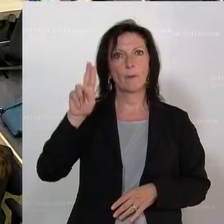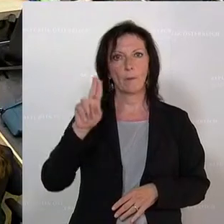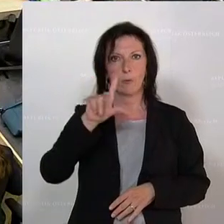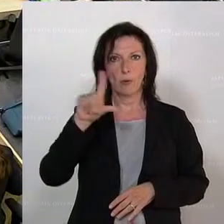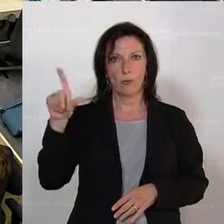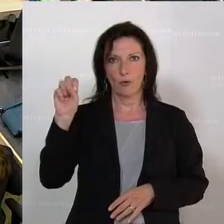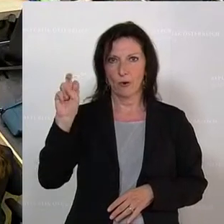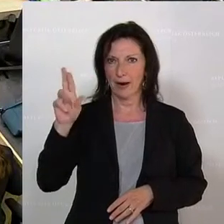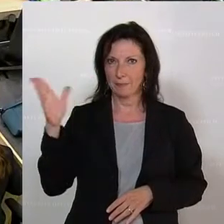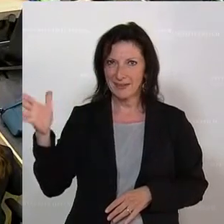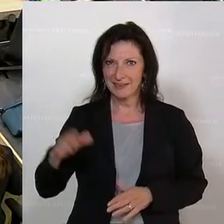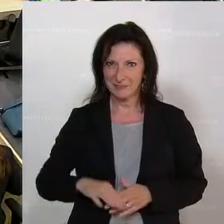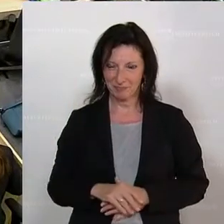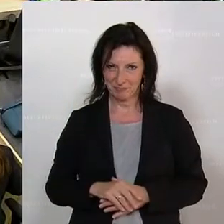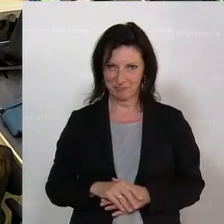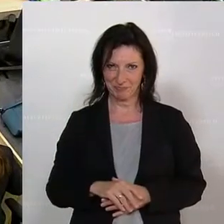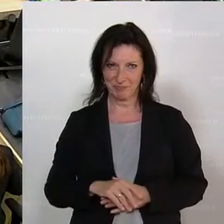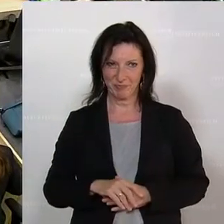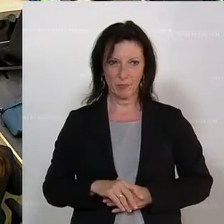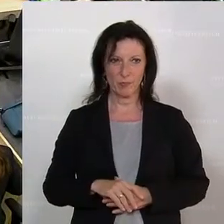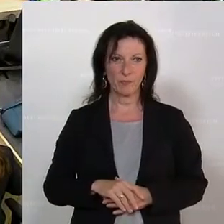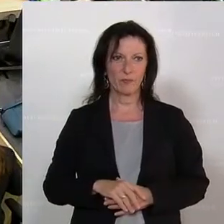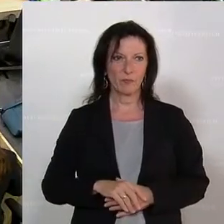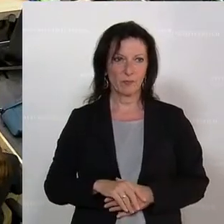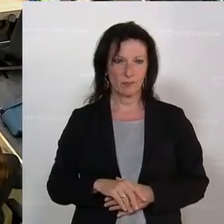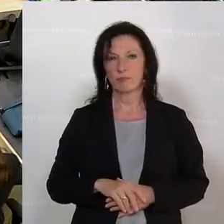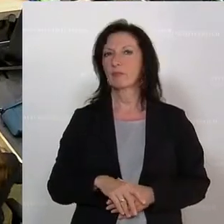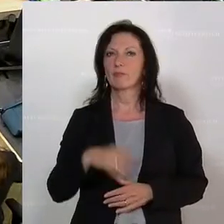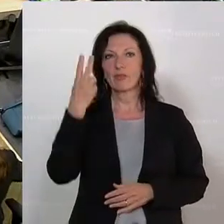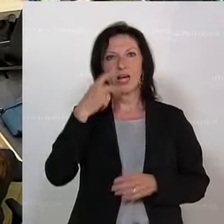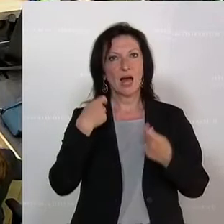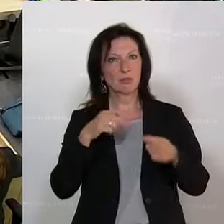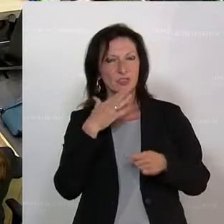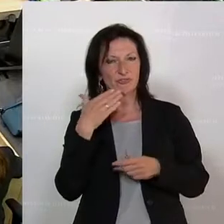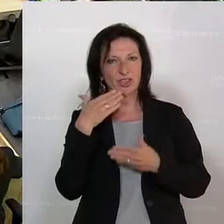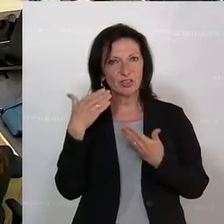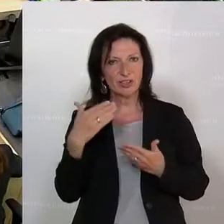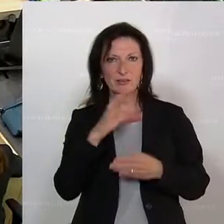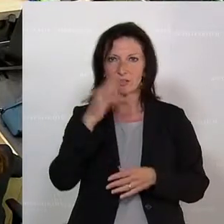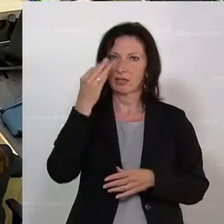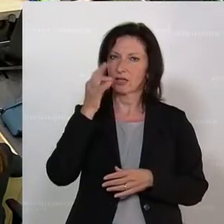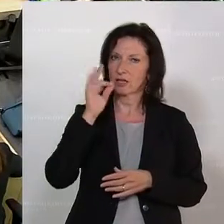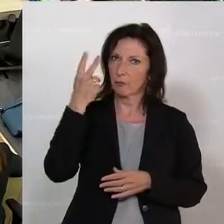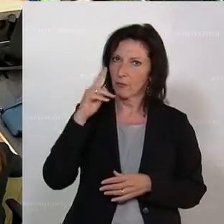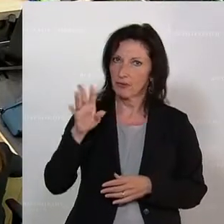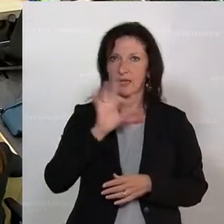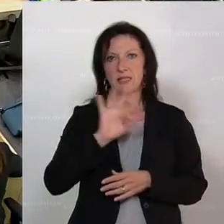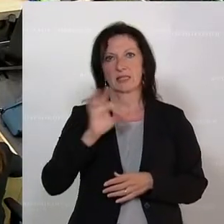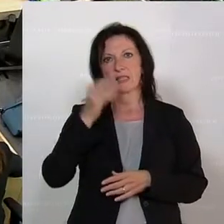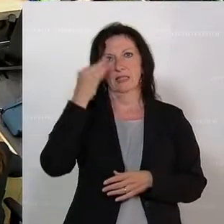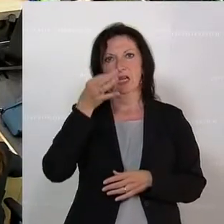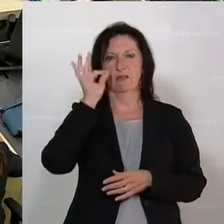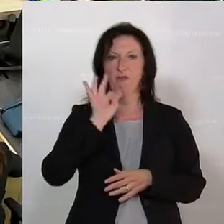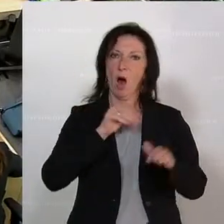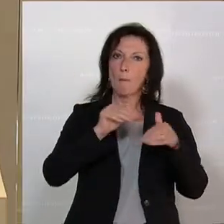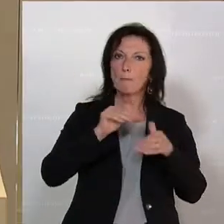Ein weiteres Mitglied des Ibiza-Untersuchungsausschusses, David Stöckmüller, die Grünen, ist am Wort. und Herren, sehr geehrte Frau Ministerinnen und